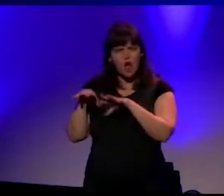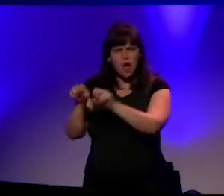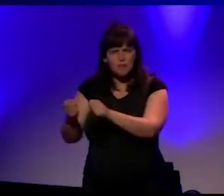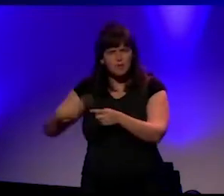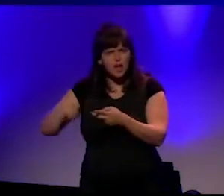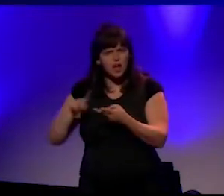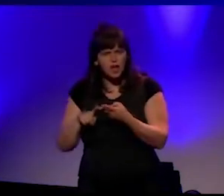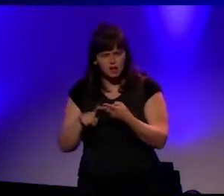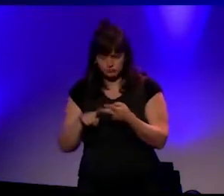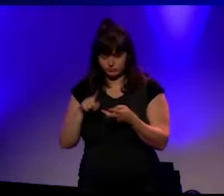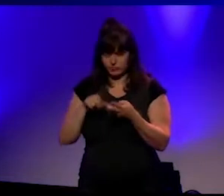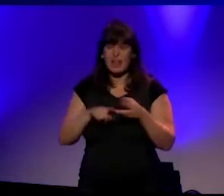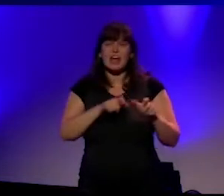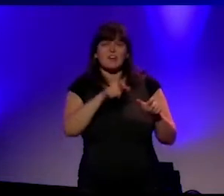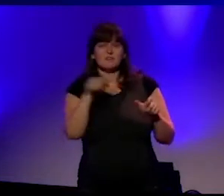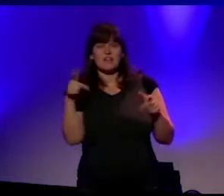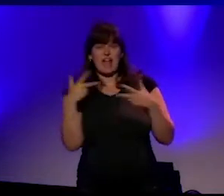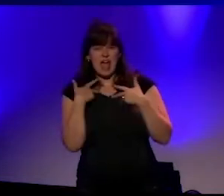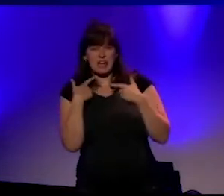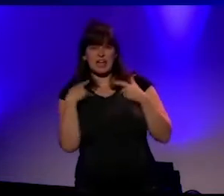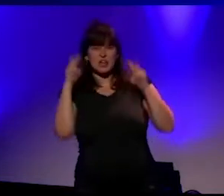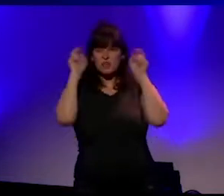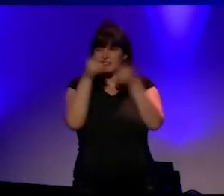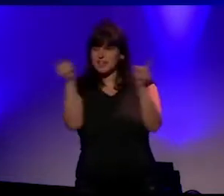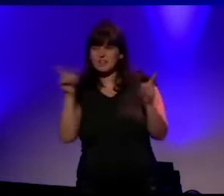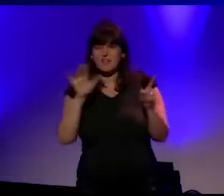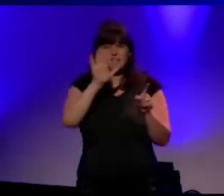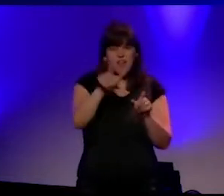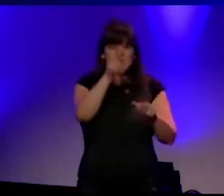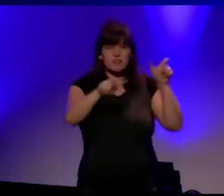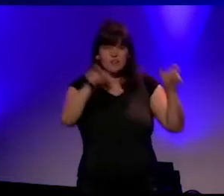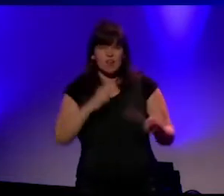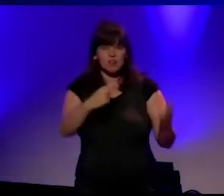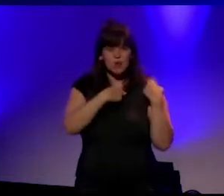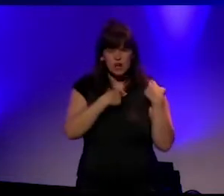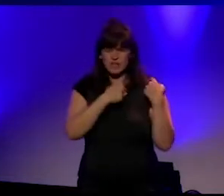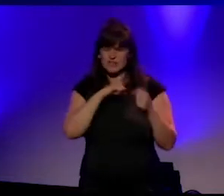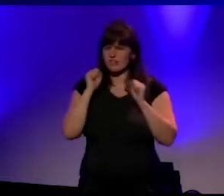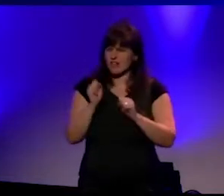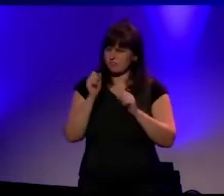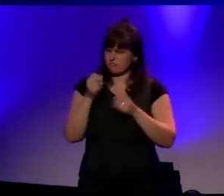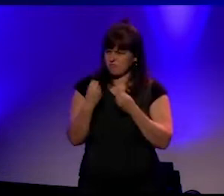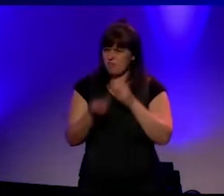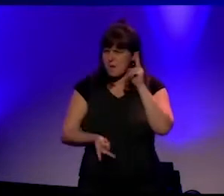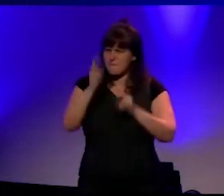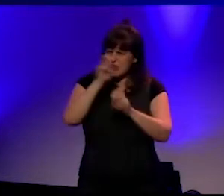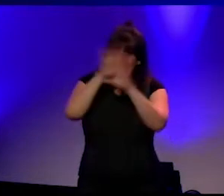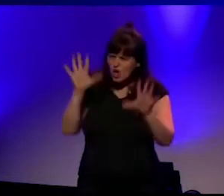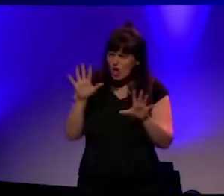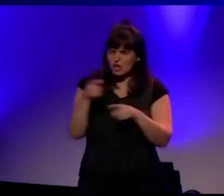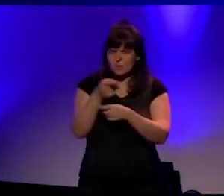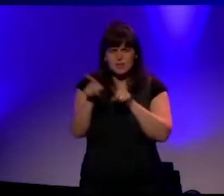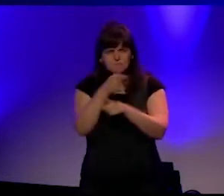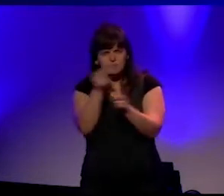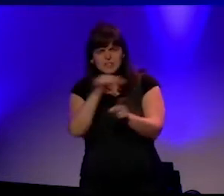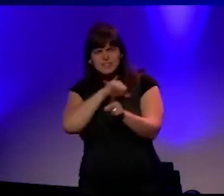Kunnen we de individuele verantwoordelijkheid van alle leden van deze universiteit aanscherpen, zodat ze ook in staat zijn om nee te zeggen als